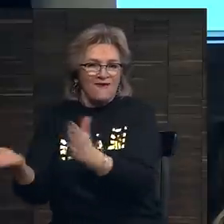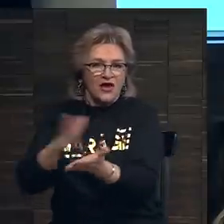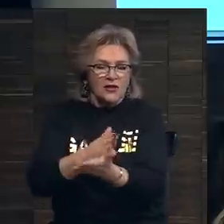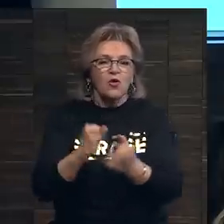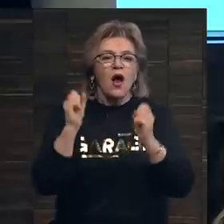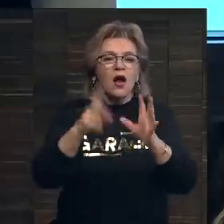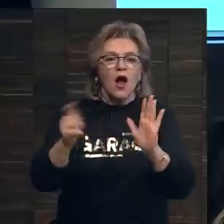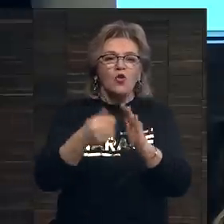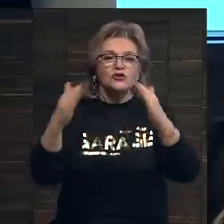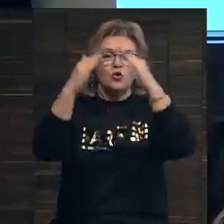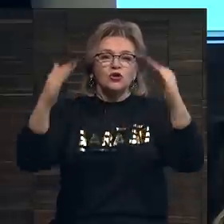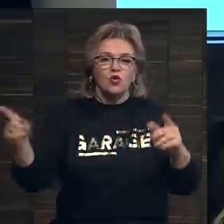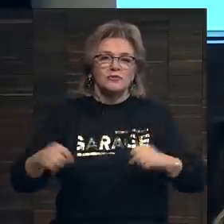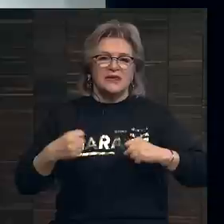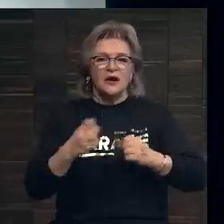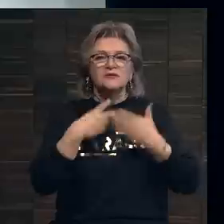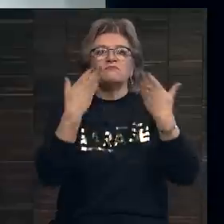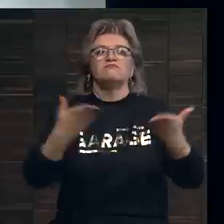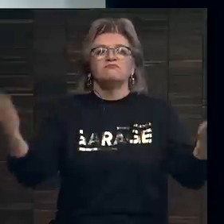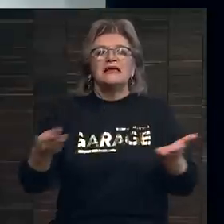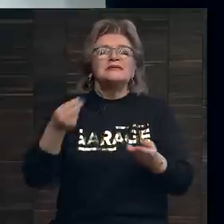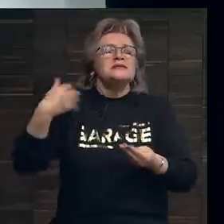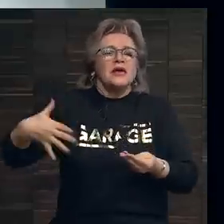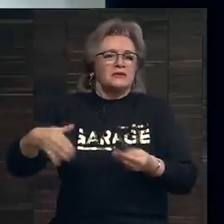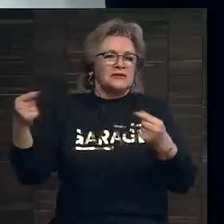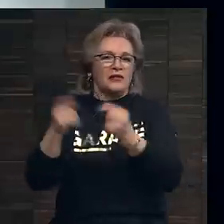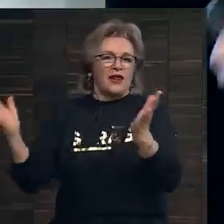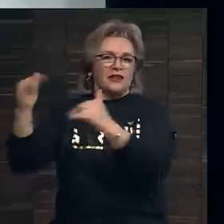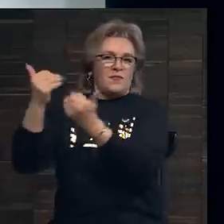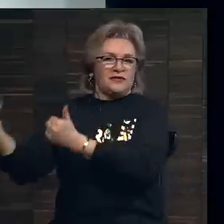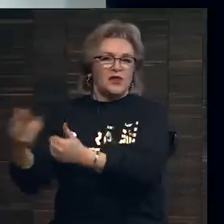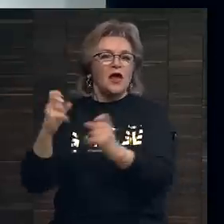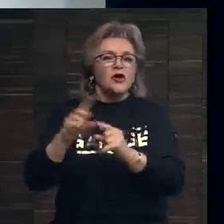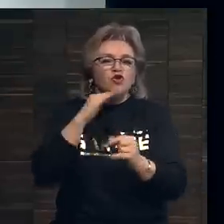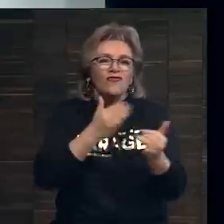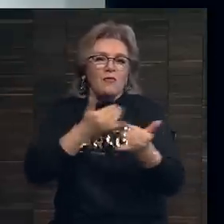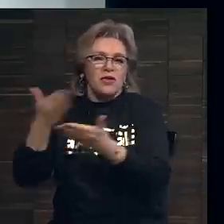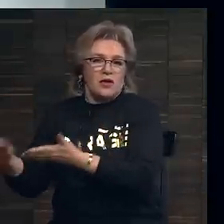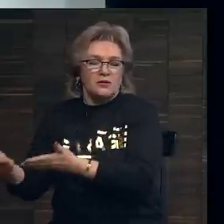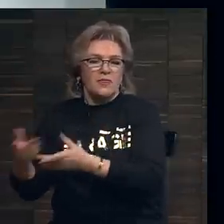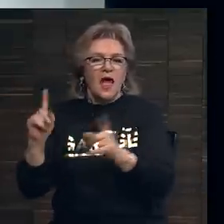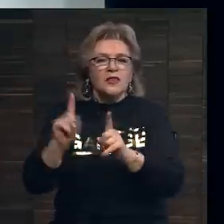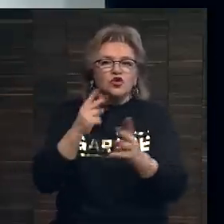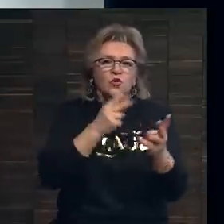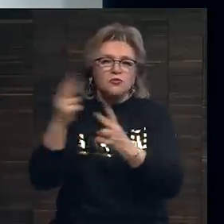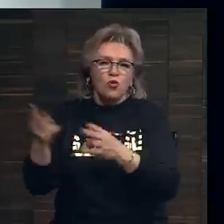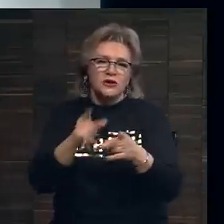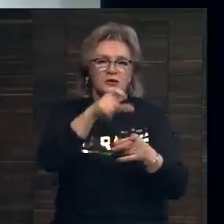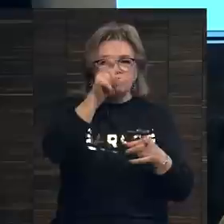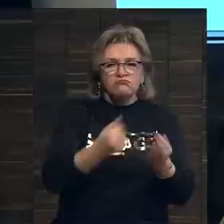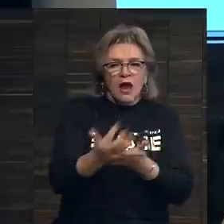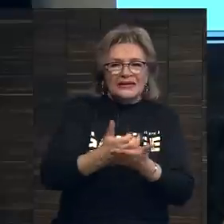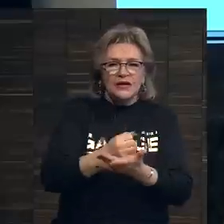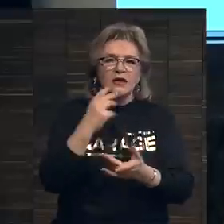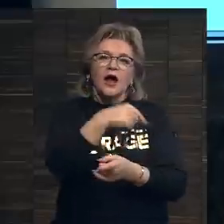как аукционный дом старается продемонстрировать ценность конкретного произведения. На что обращается внимание, на что смотрит коллекционер,